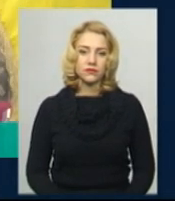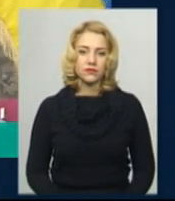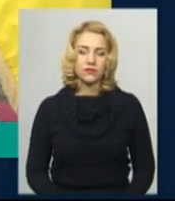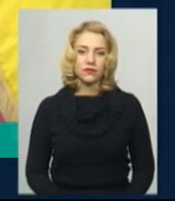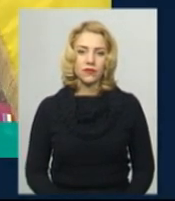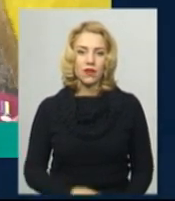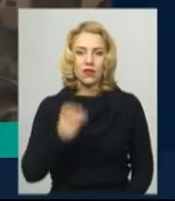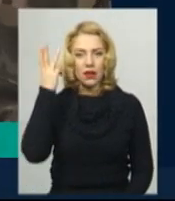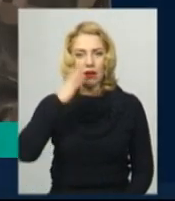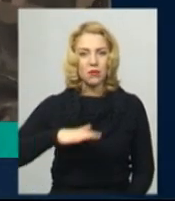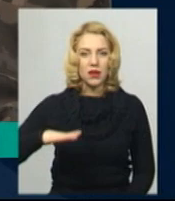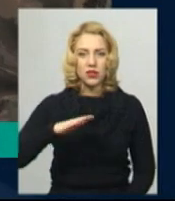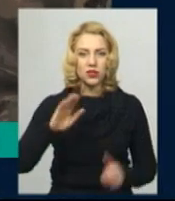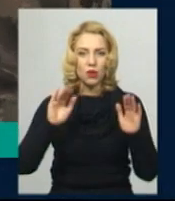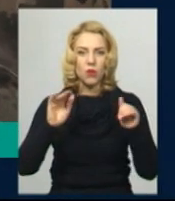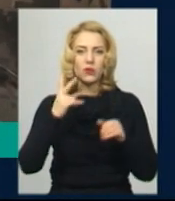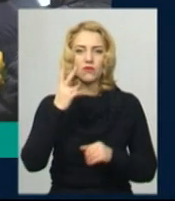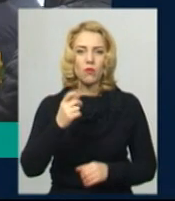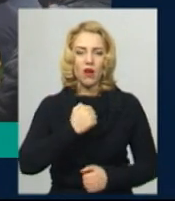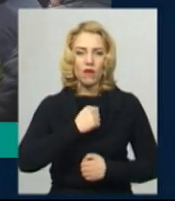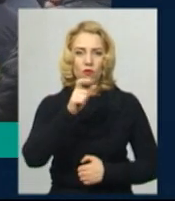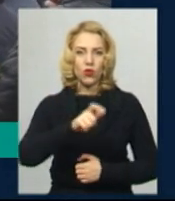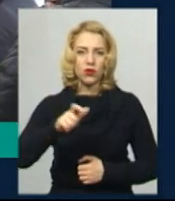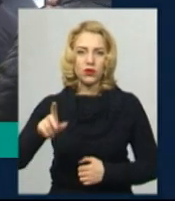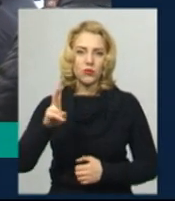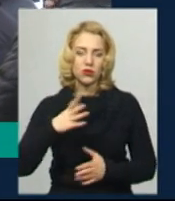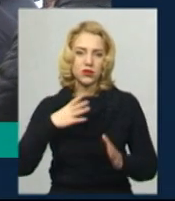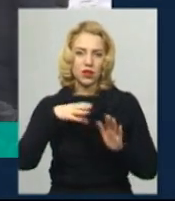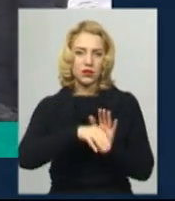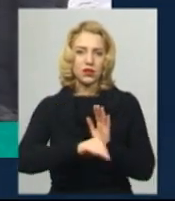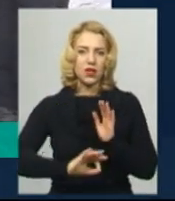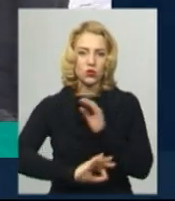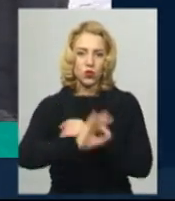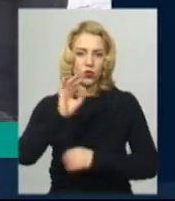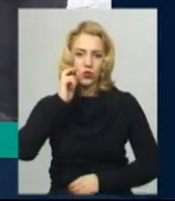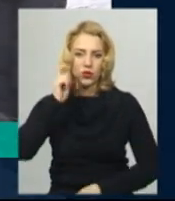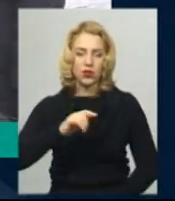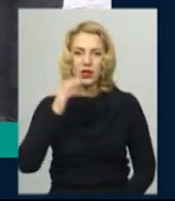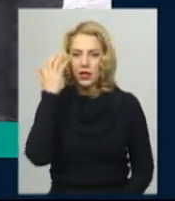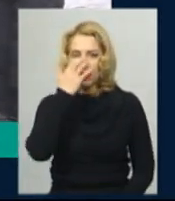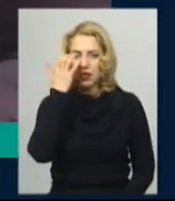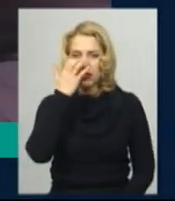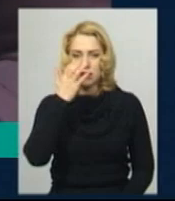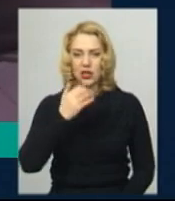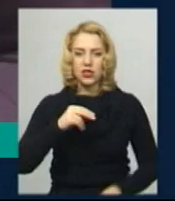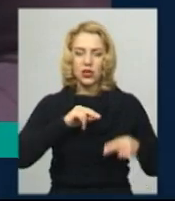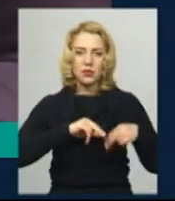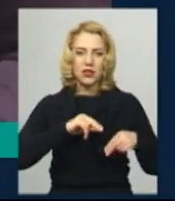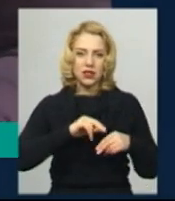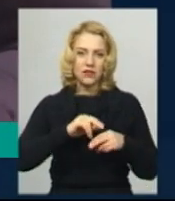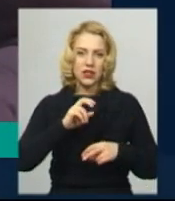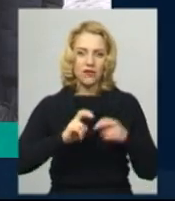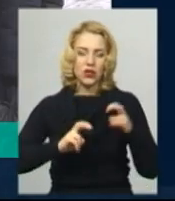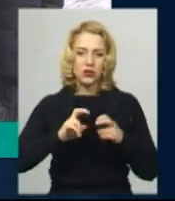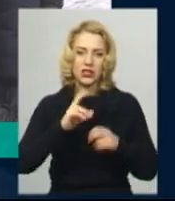На Хмельниччині попрощалися з двома воїнами, котрі загинули на сході країни. Незрячі та слабозорі працівники виробничих